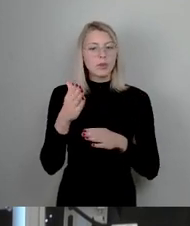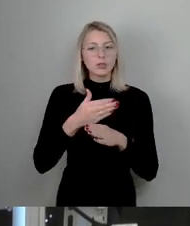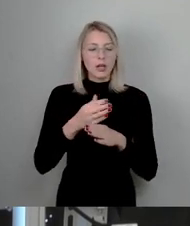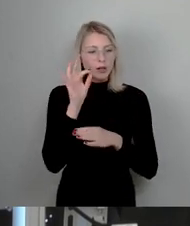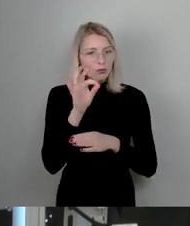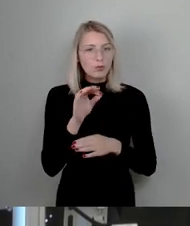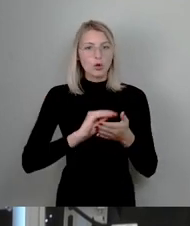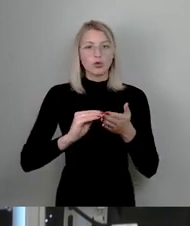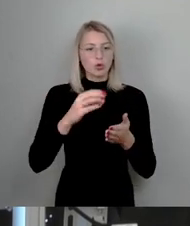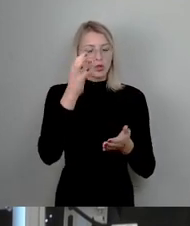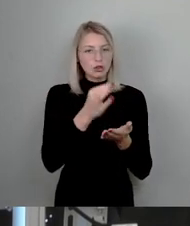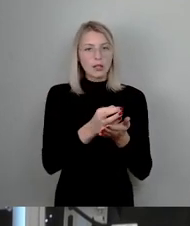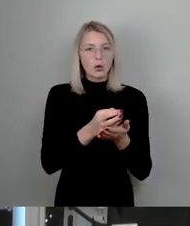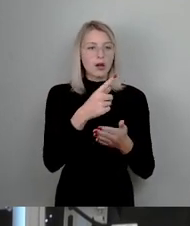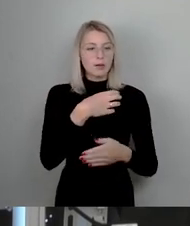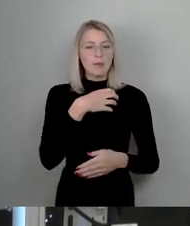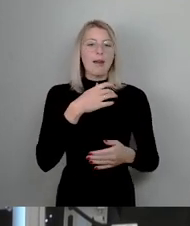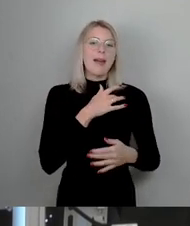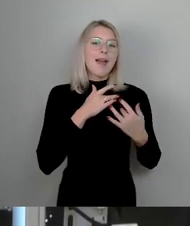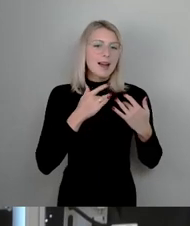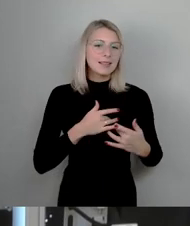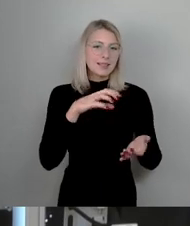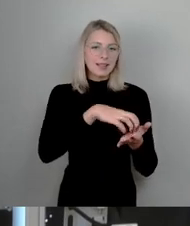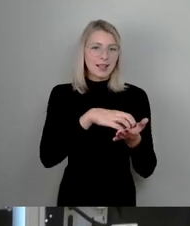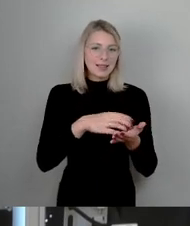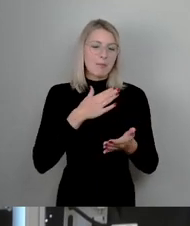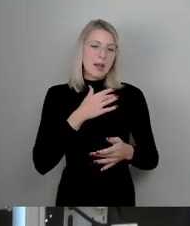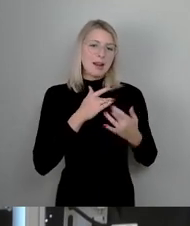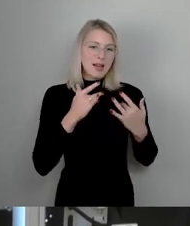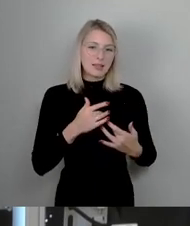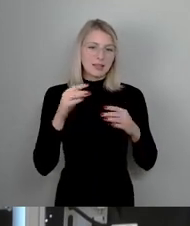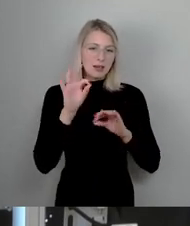im Herzen Dresdens. Mein Herz dafür haben Sie. Danke.